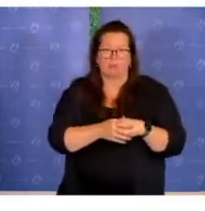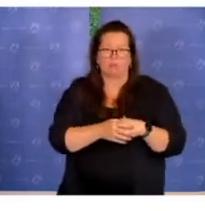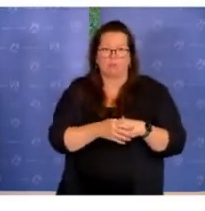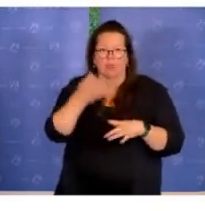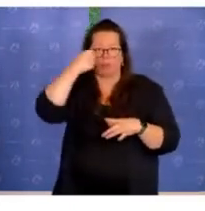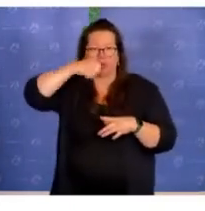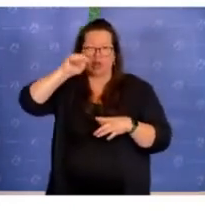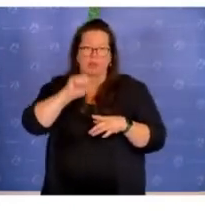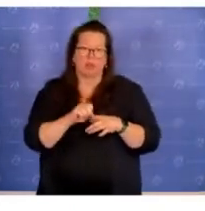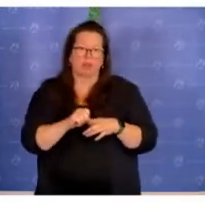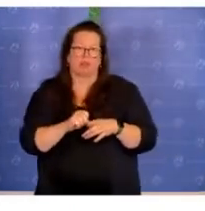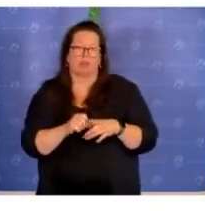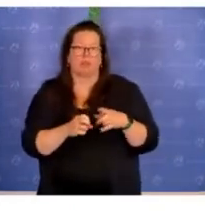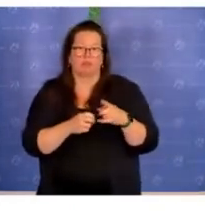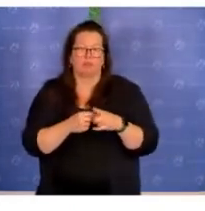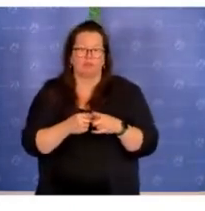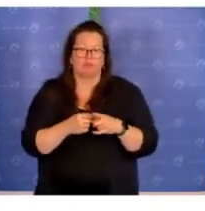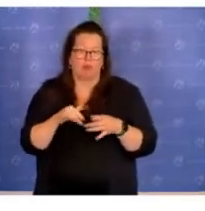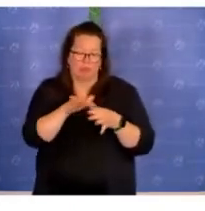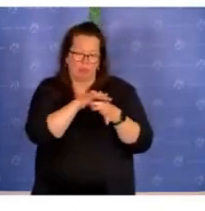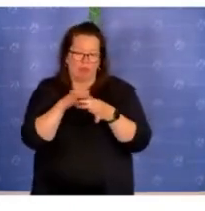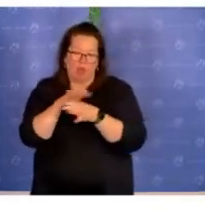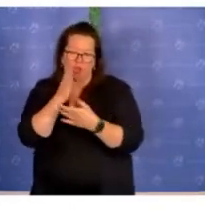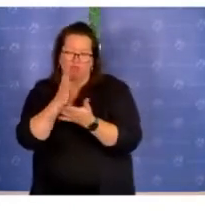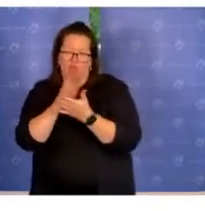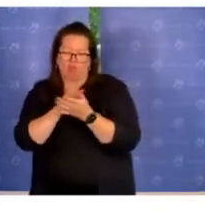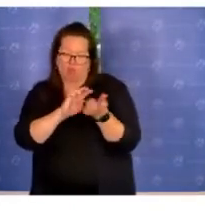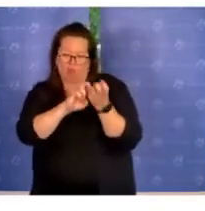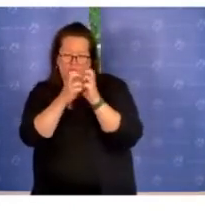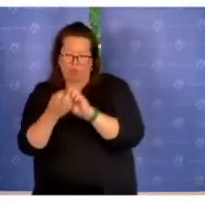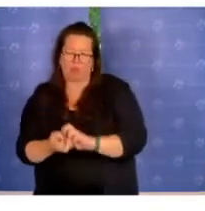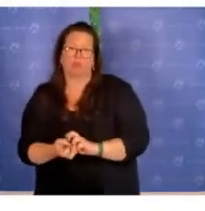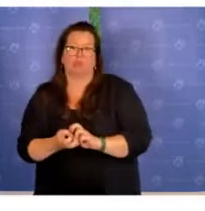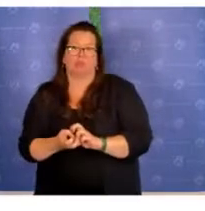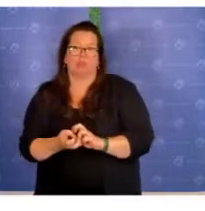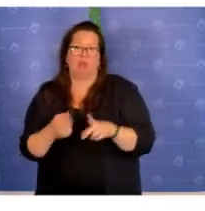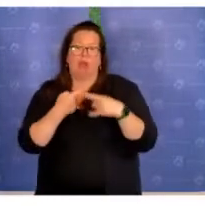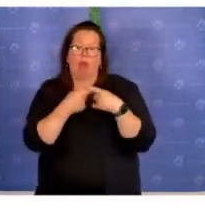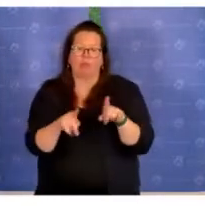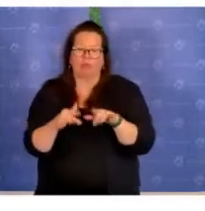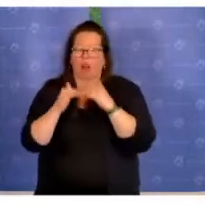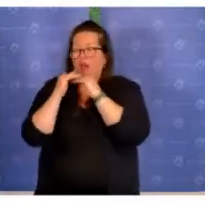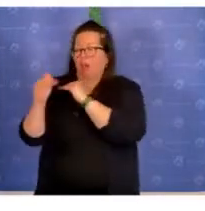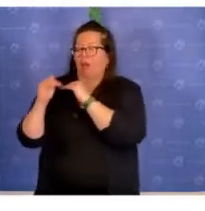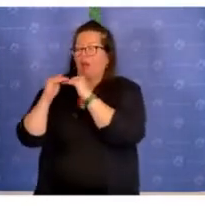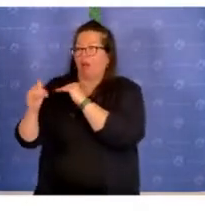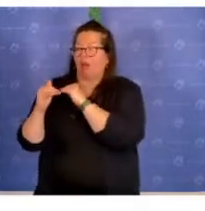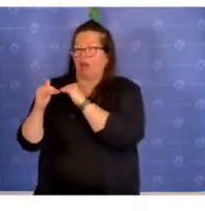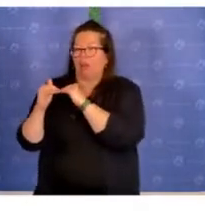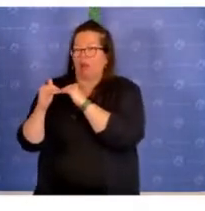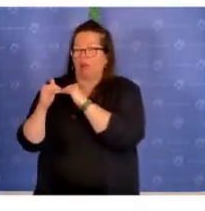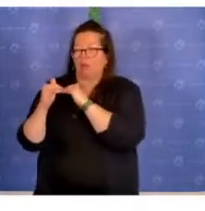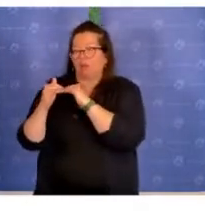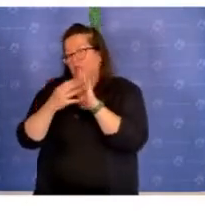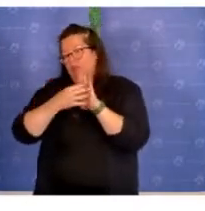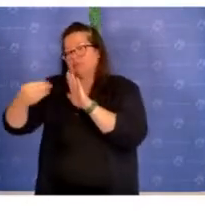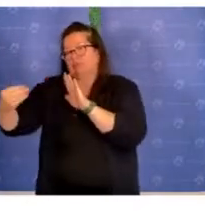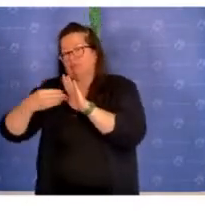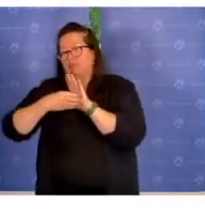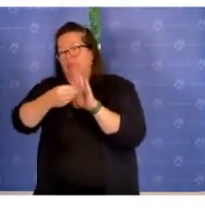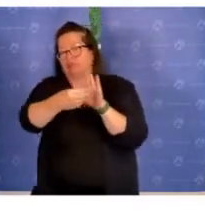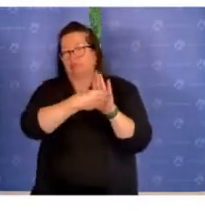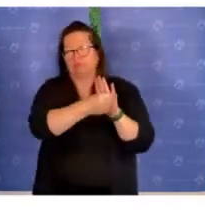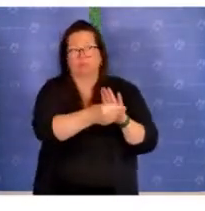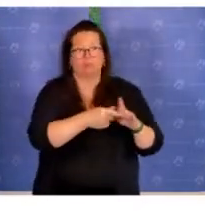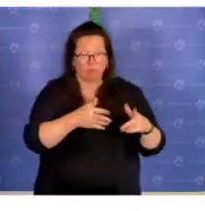Berlin das eine oder andere in diesem Bereich bereits umgesetzt, woran sich dann auch andere Länder im Nachgang orientiert haben. Das freut